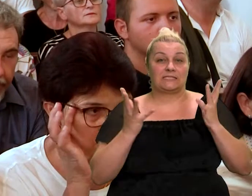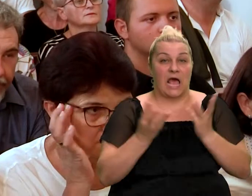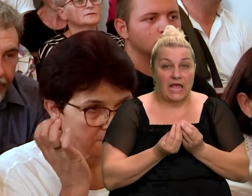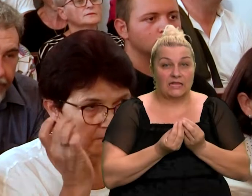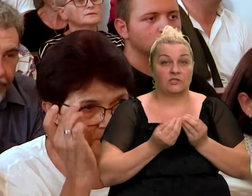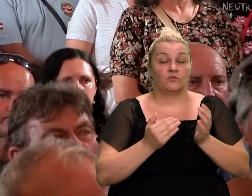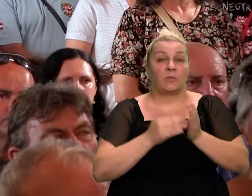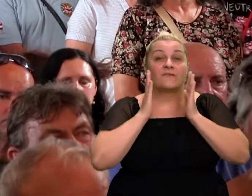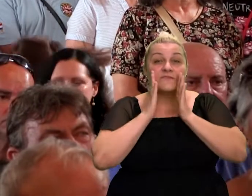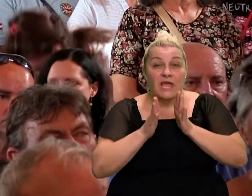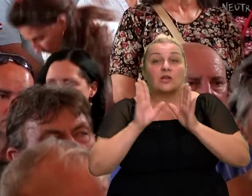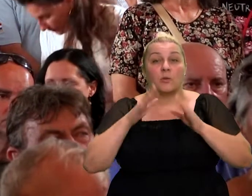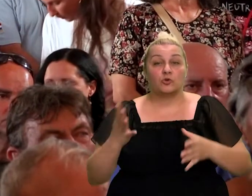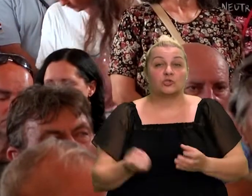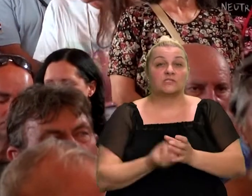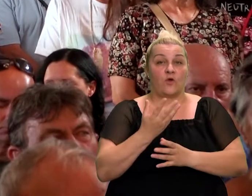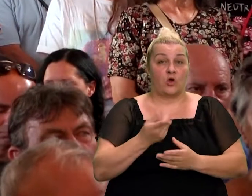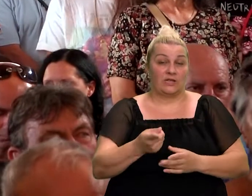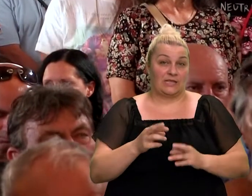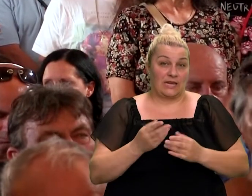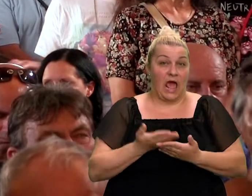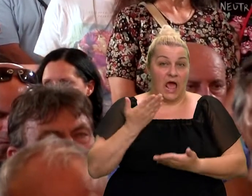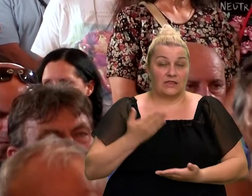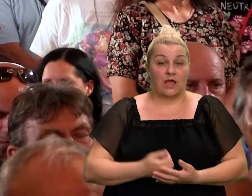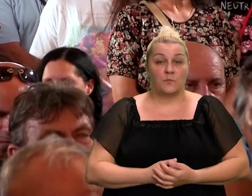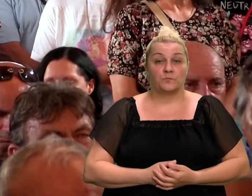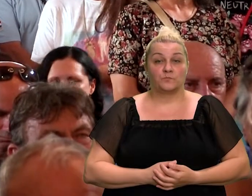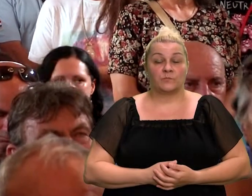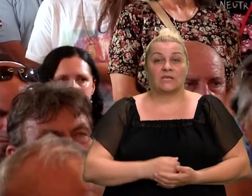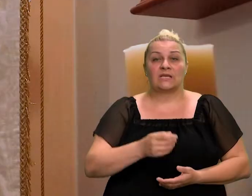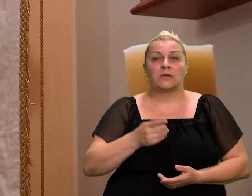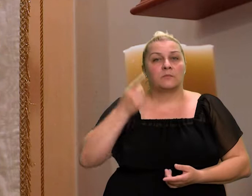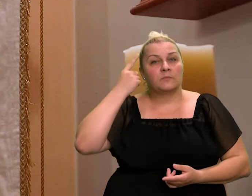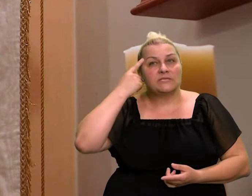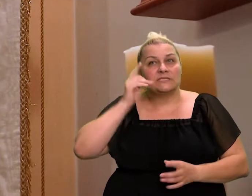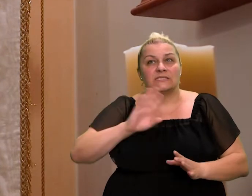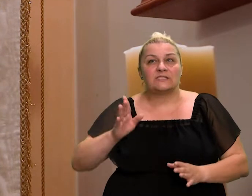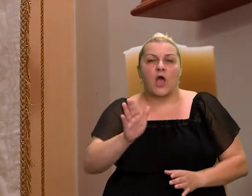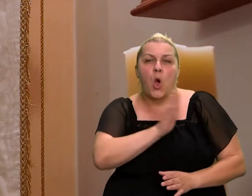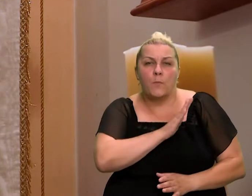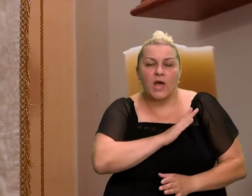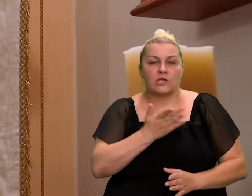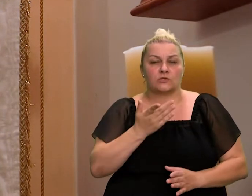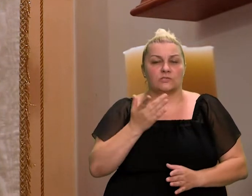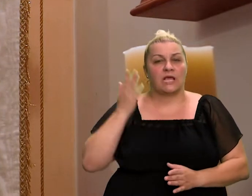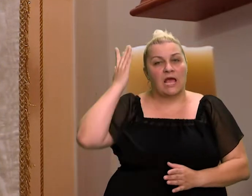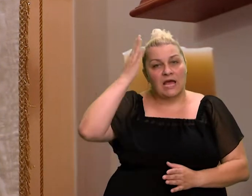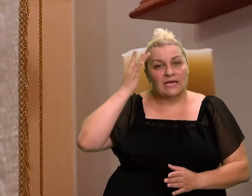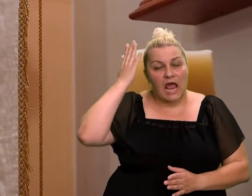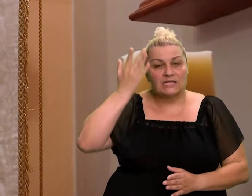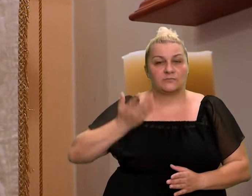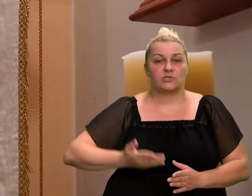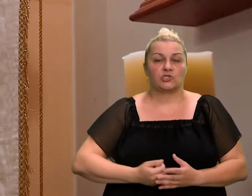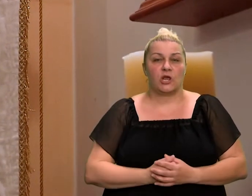odgavati. Saženje, sve strednje i opasnosti, razmišljanje i